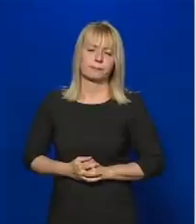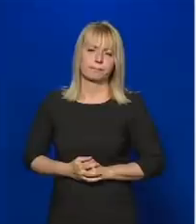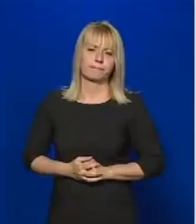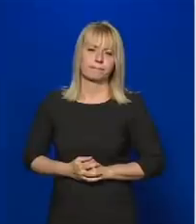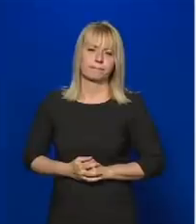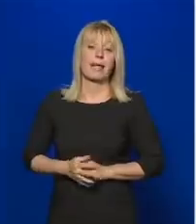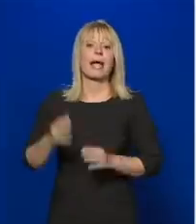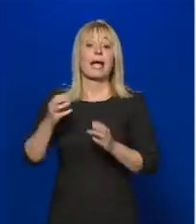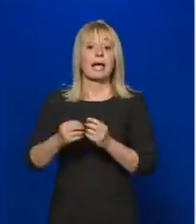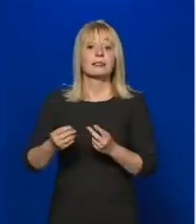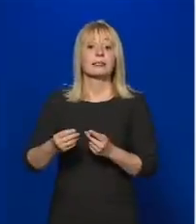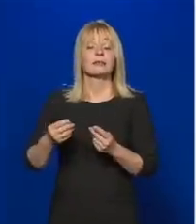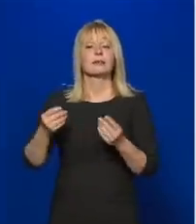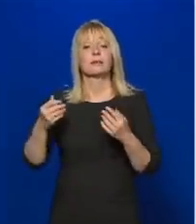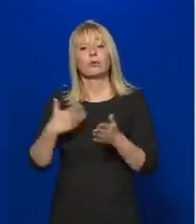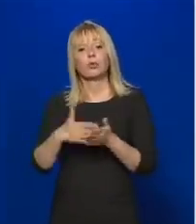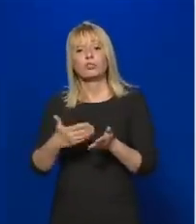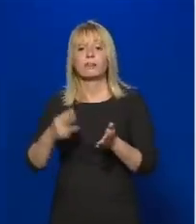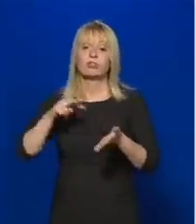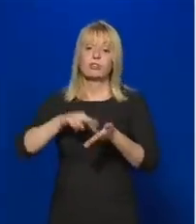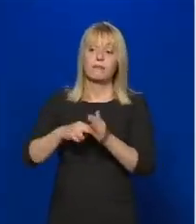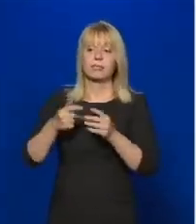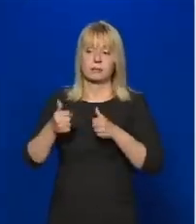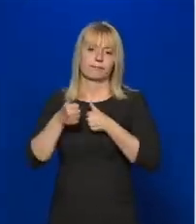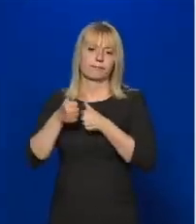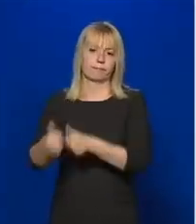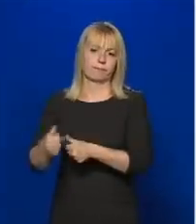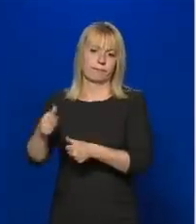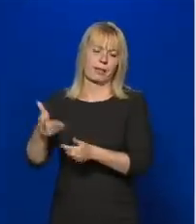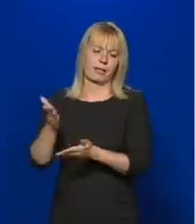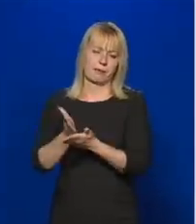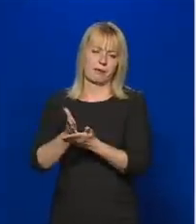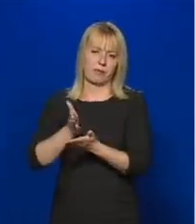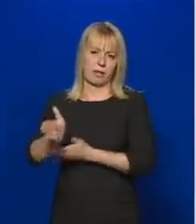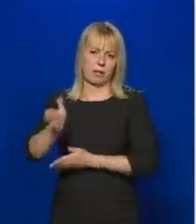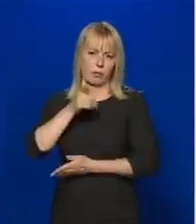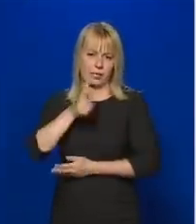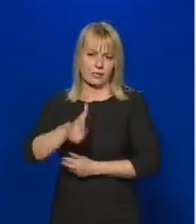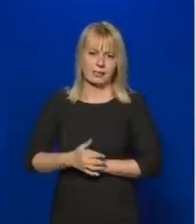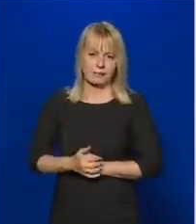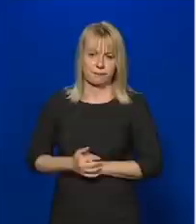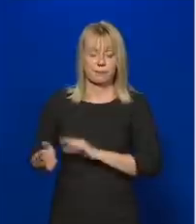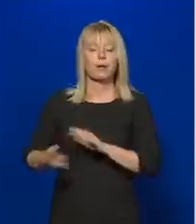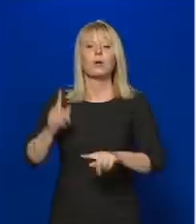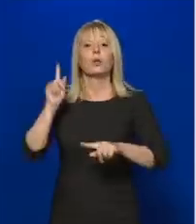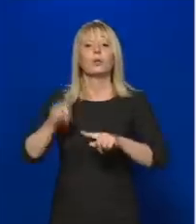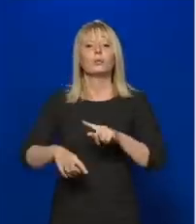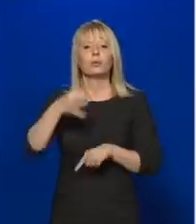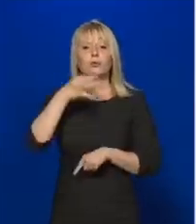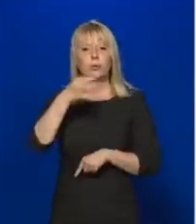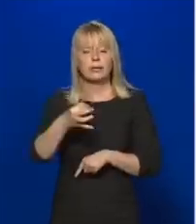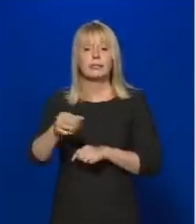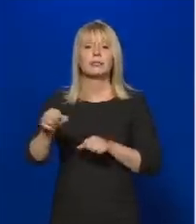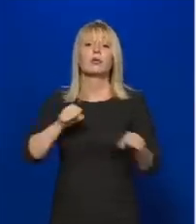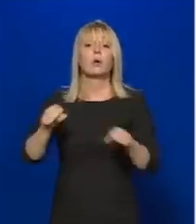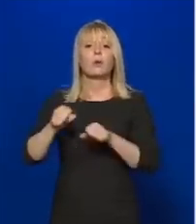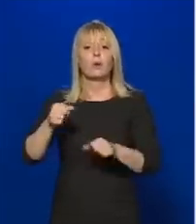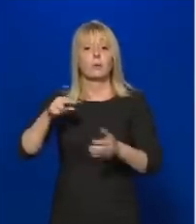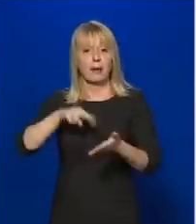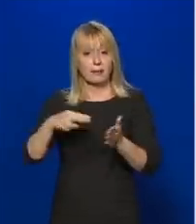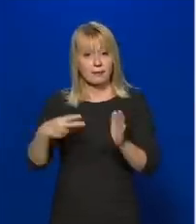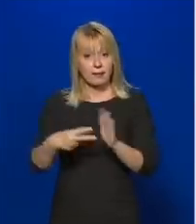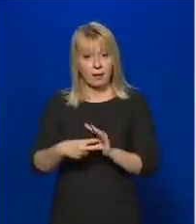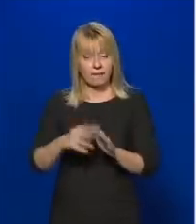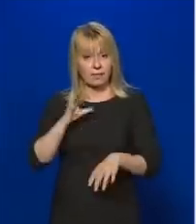Ezért a költségvetés tervezése is ennek megfelelően történik. Az utolsó kérdés pedig, hogy tervezze a kormány válaszlépést,